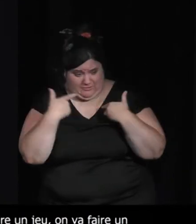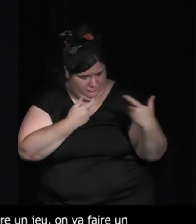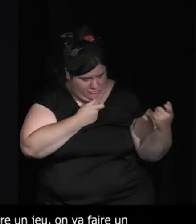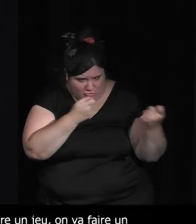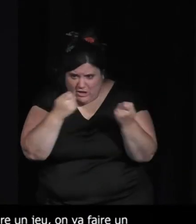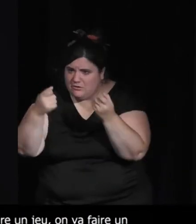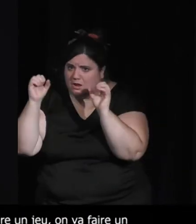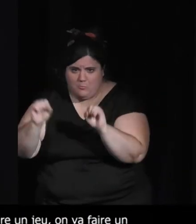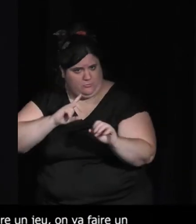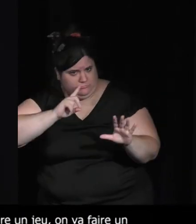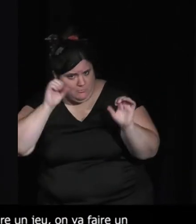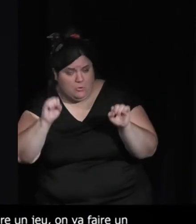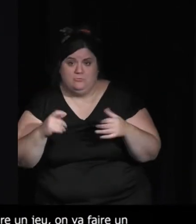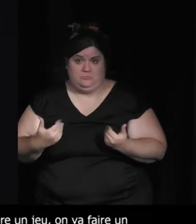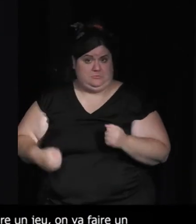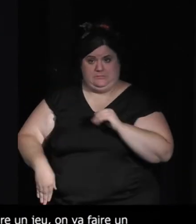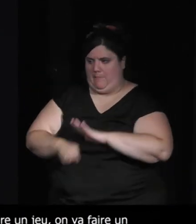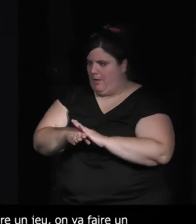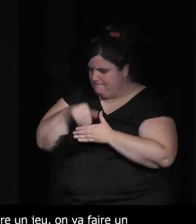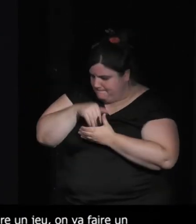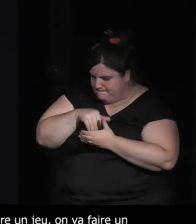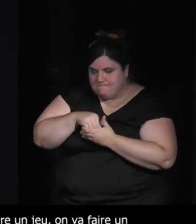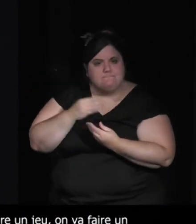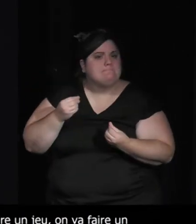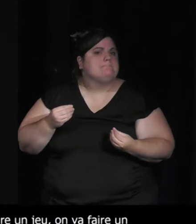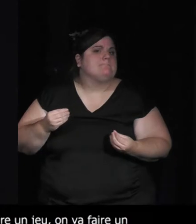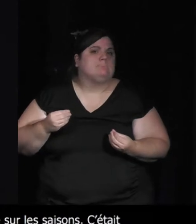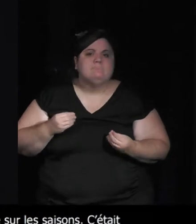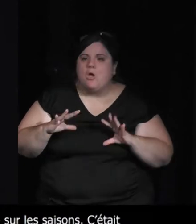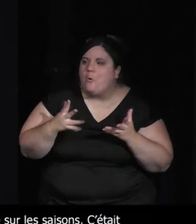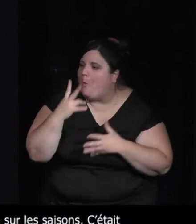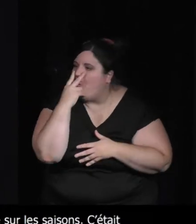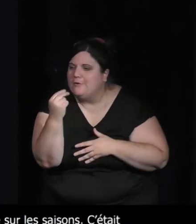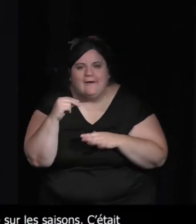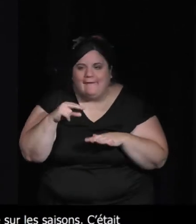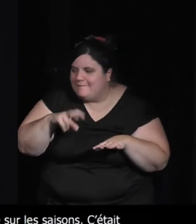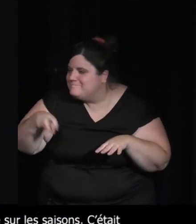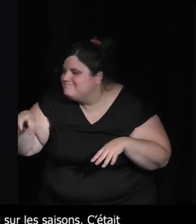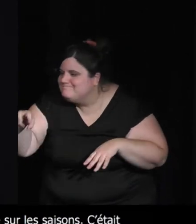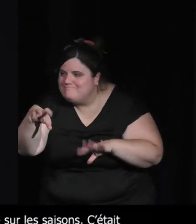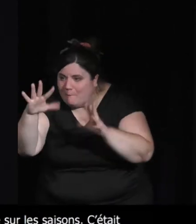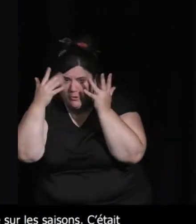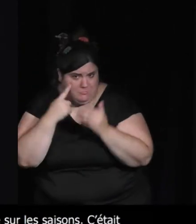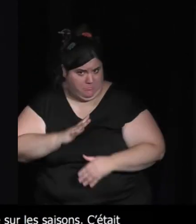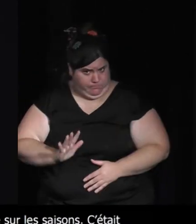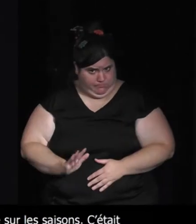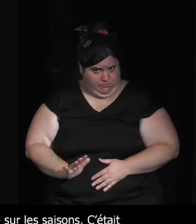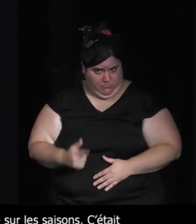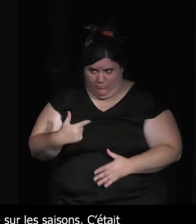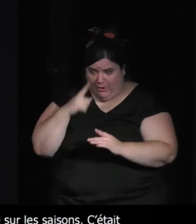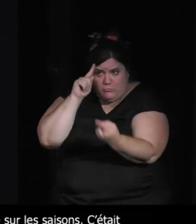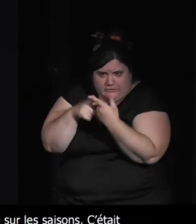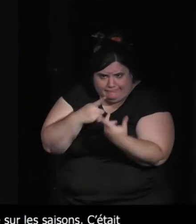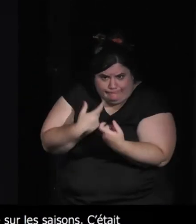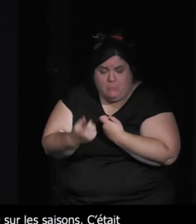à des choses humaines donc c'était pas le but n'était pas de raconter comment un renard vivait dans la forêt ou quoi que ce soit et